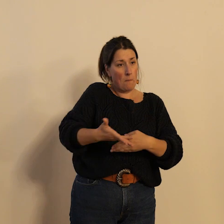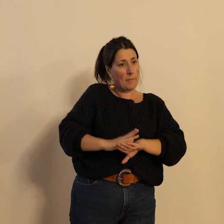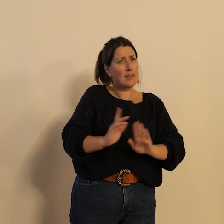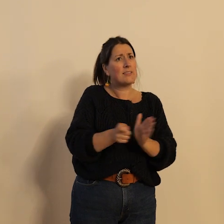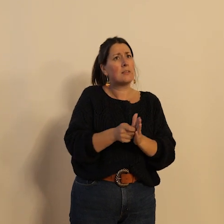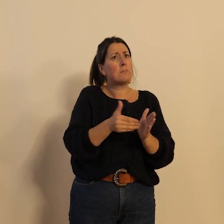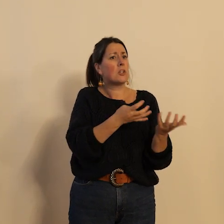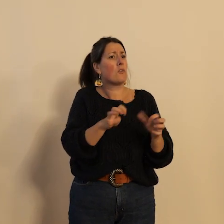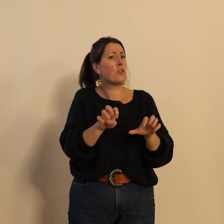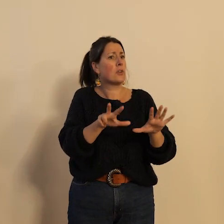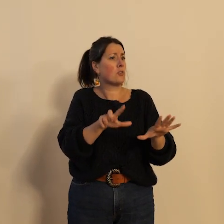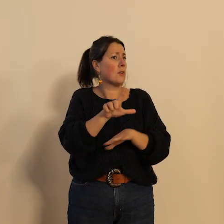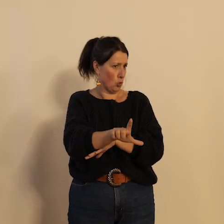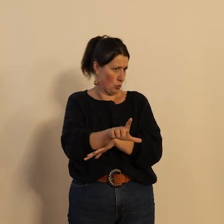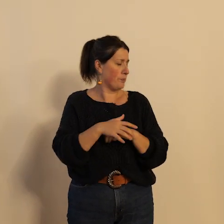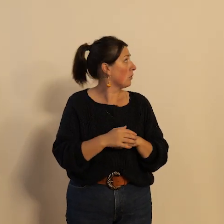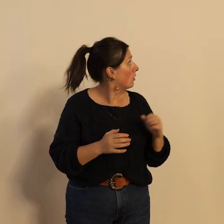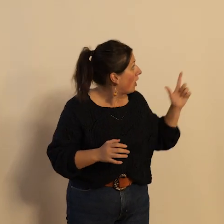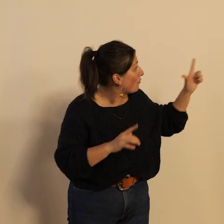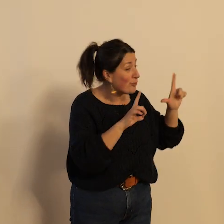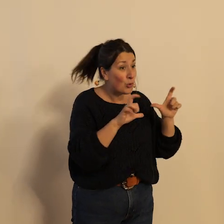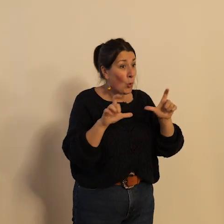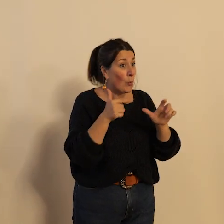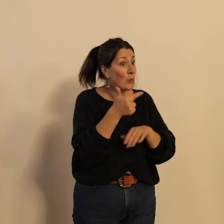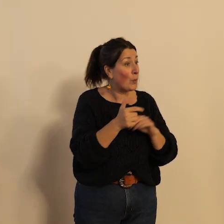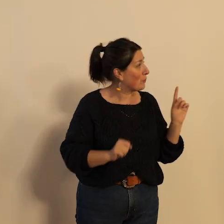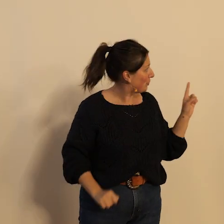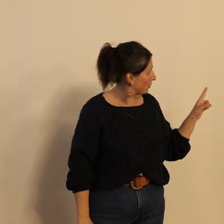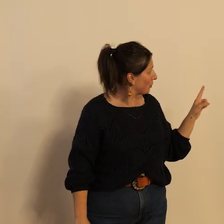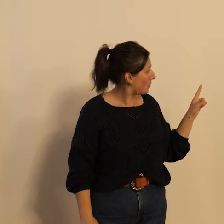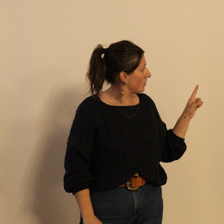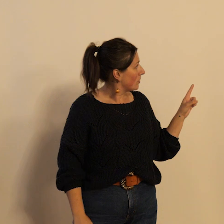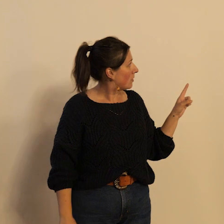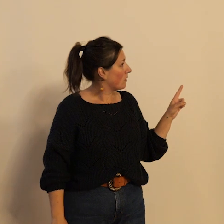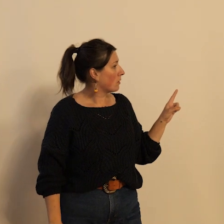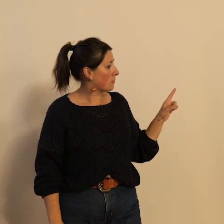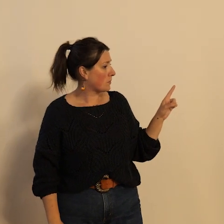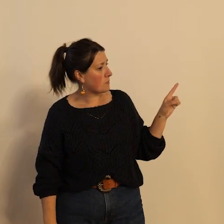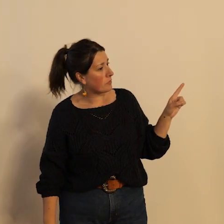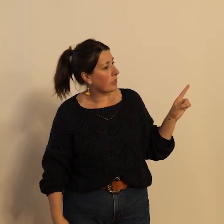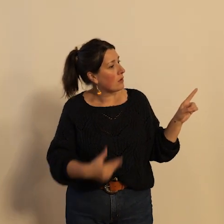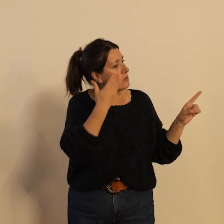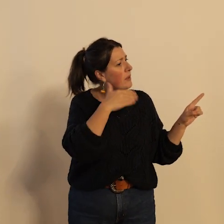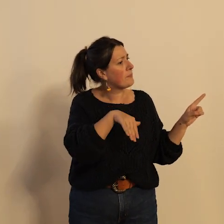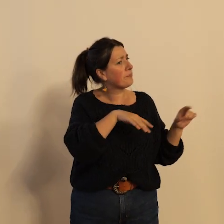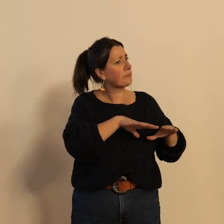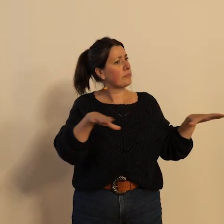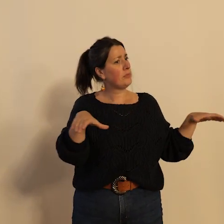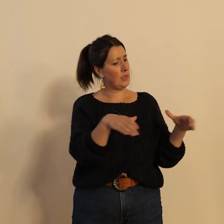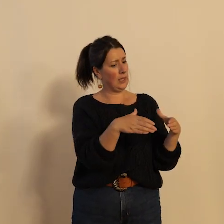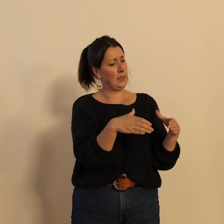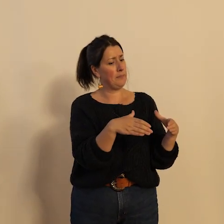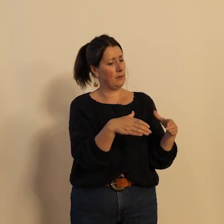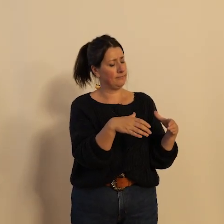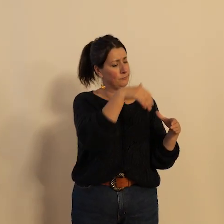et nous avons mis ici deux photographies pour vous indiquer que dans le pool en quelque sorte dans les équipes composant